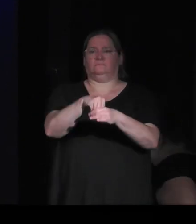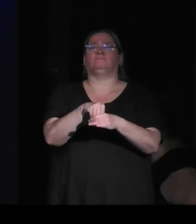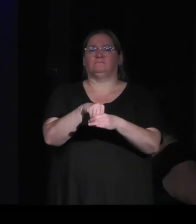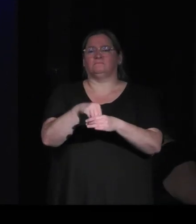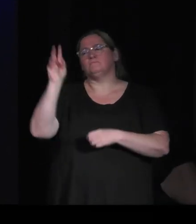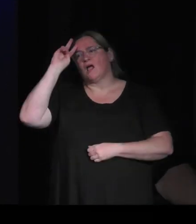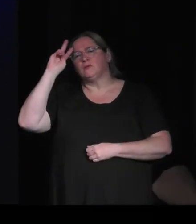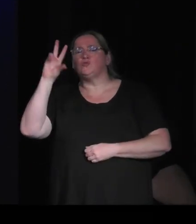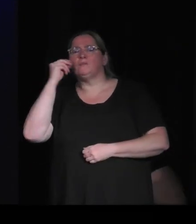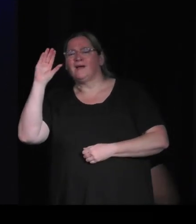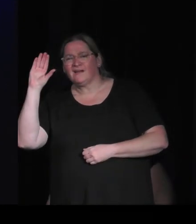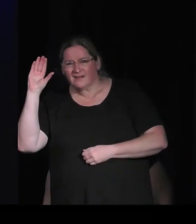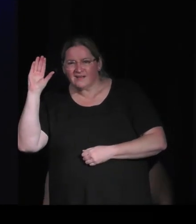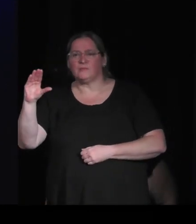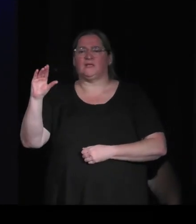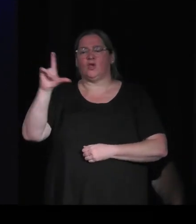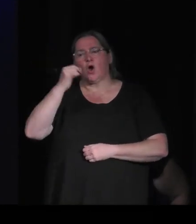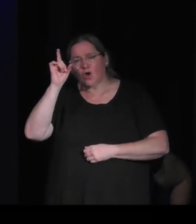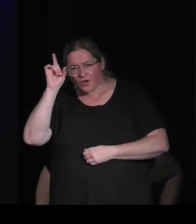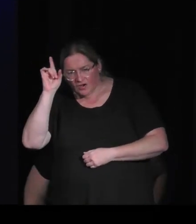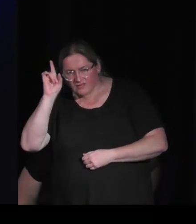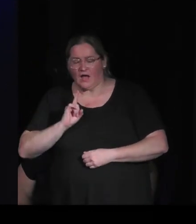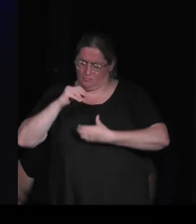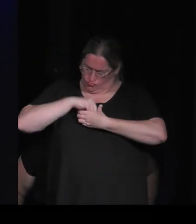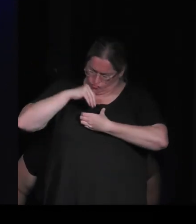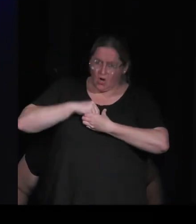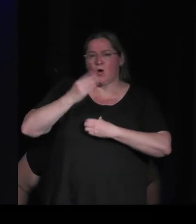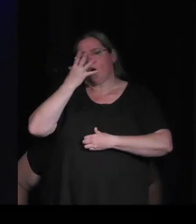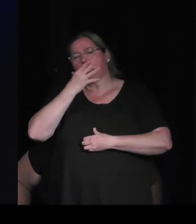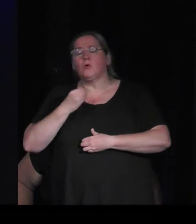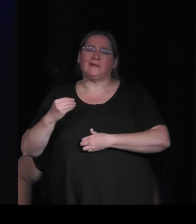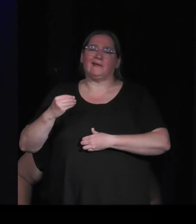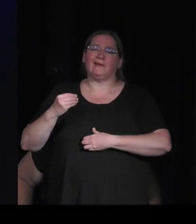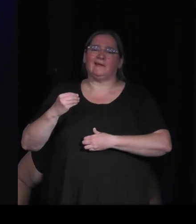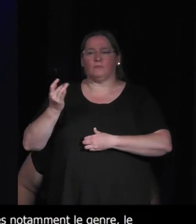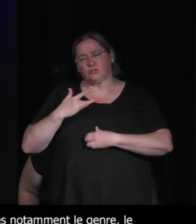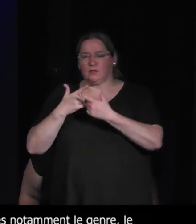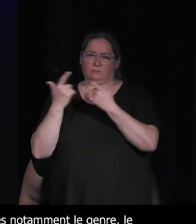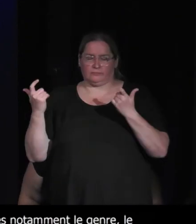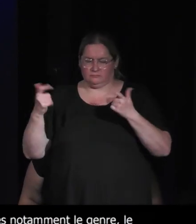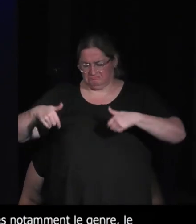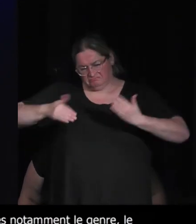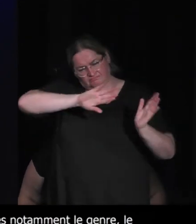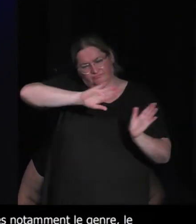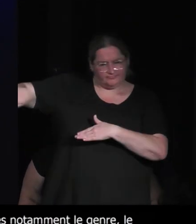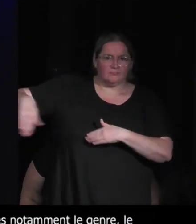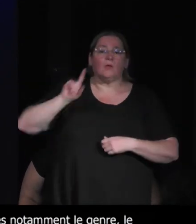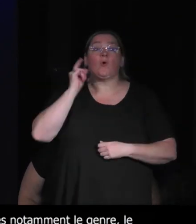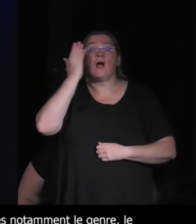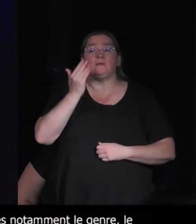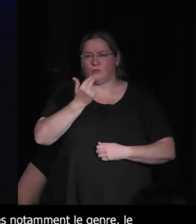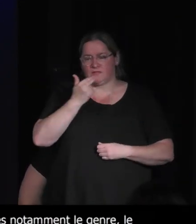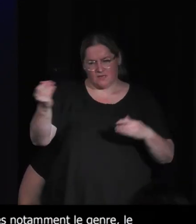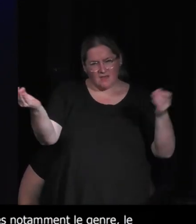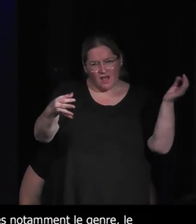le genre le niveau de beauté ainsi de suite c'est à dire que j'ai l'impression que si les animaux sont très utilisés c'est parce qu'ils permettent une